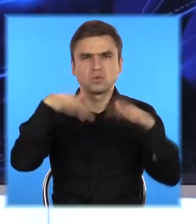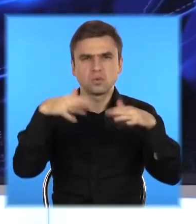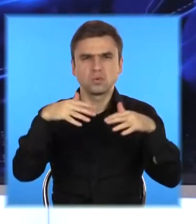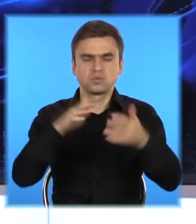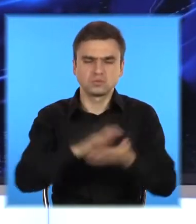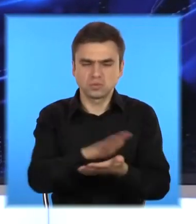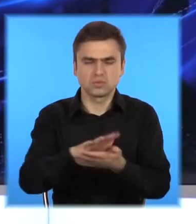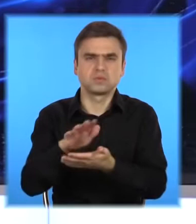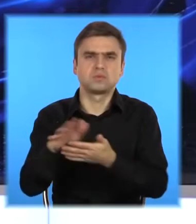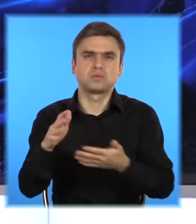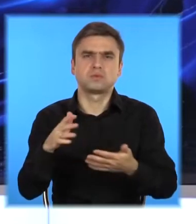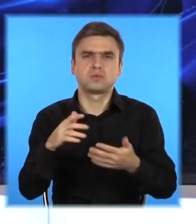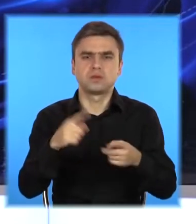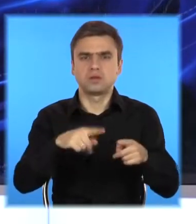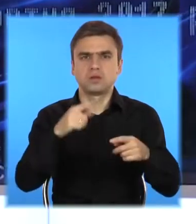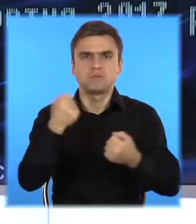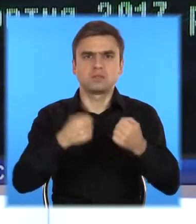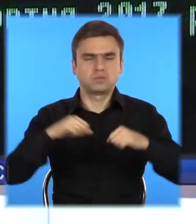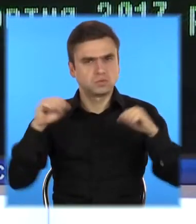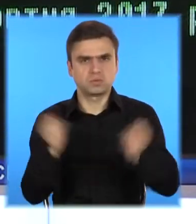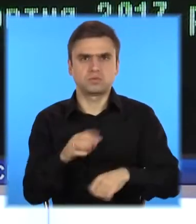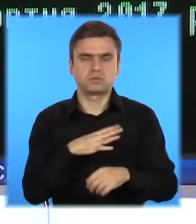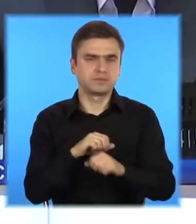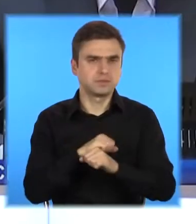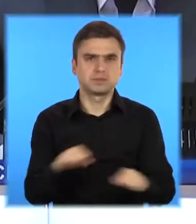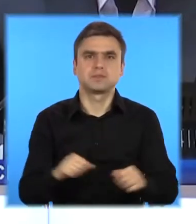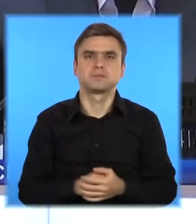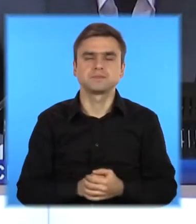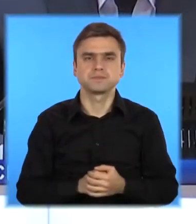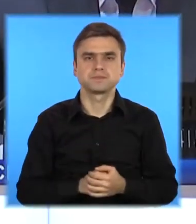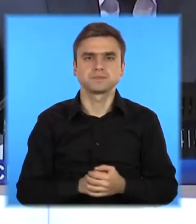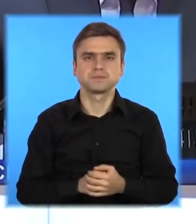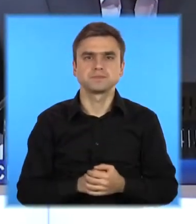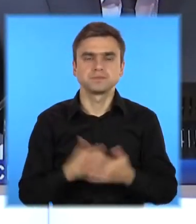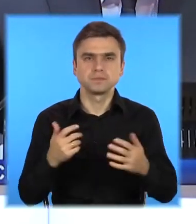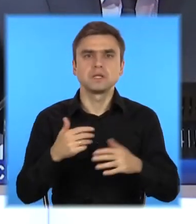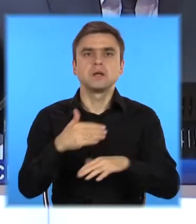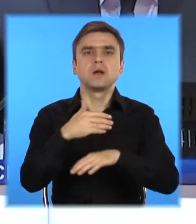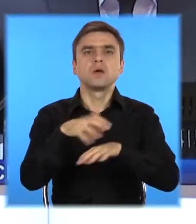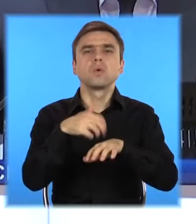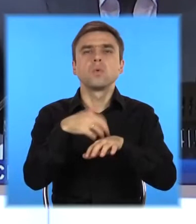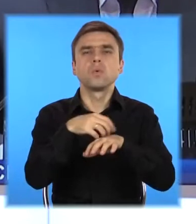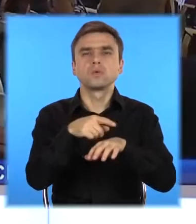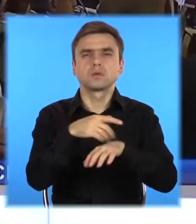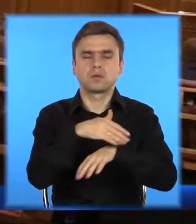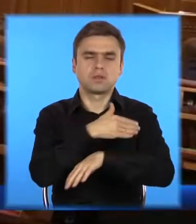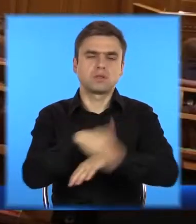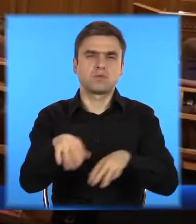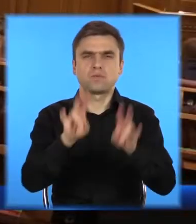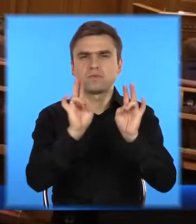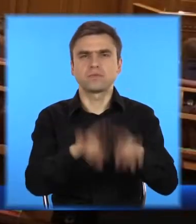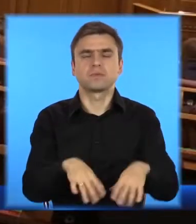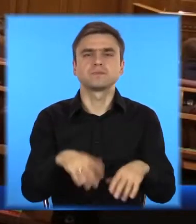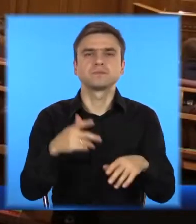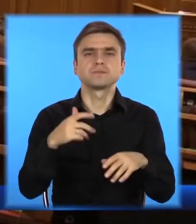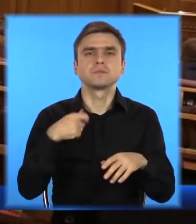Коти залишаться на вулиці. Депутати Криворізької міськради не підтримали електронну петицію щодо визнання вуличних котів